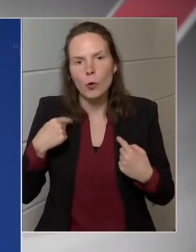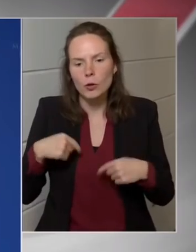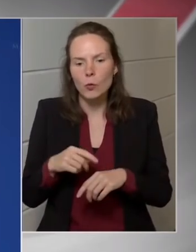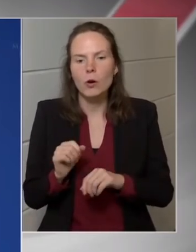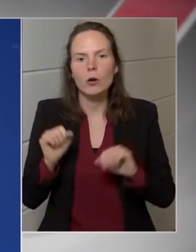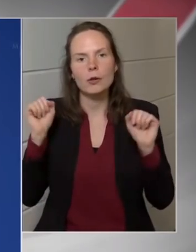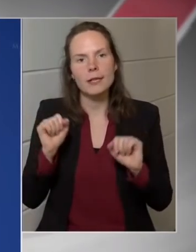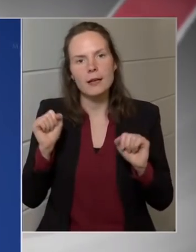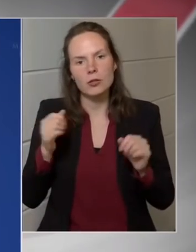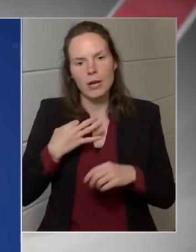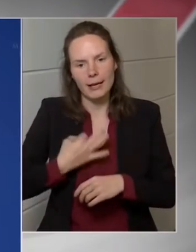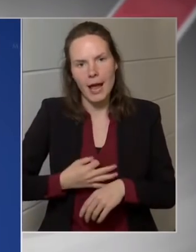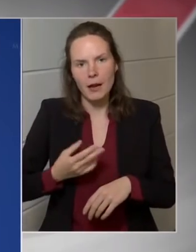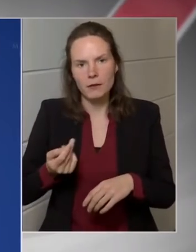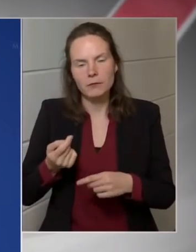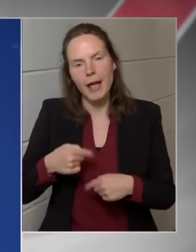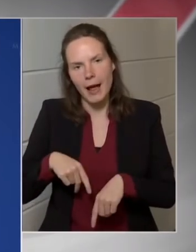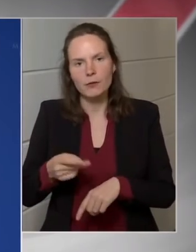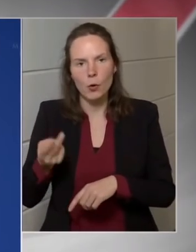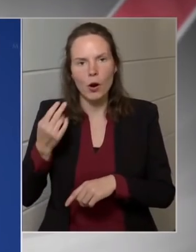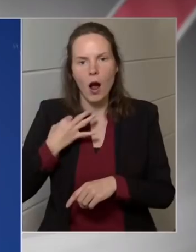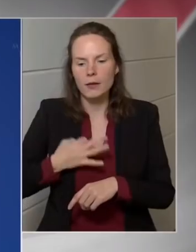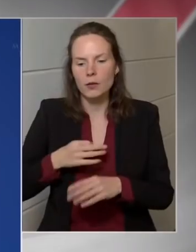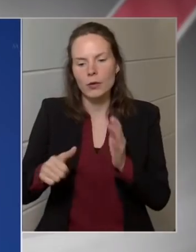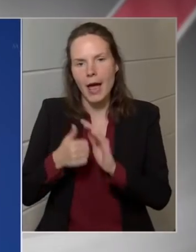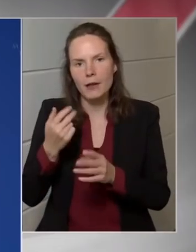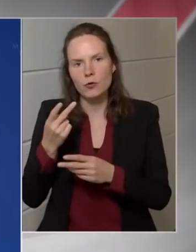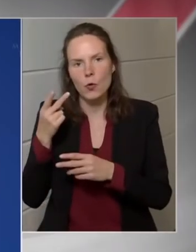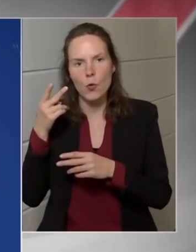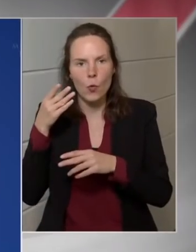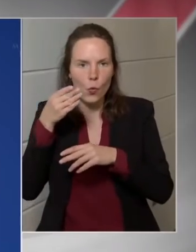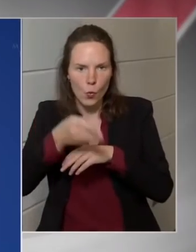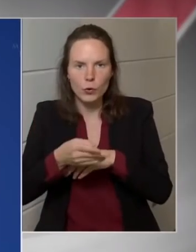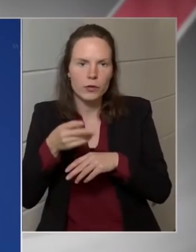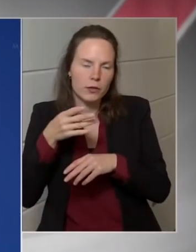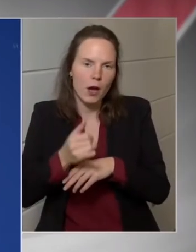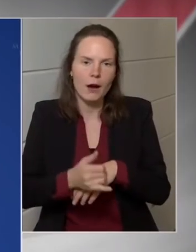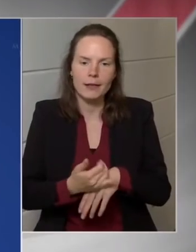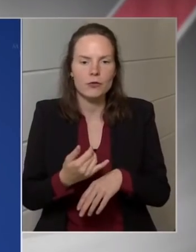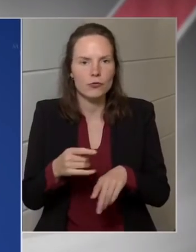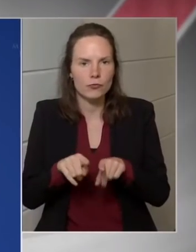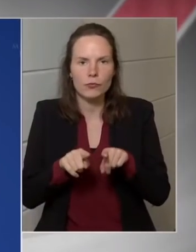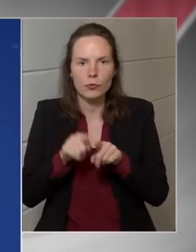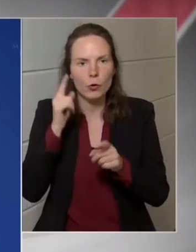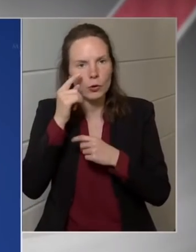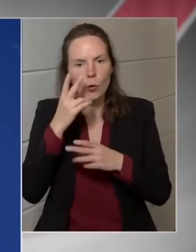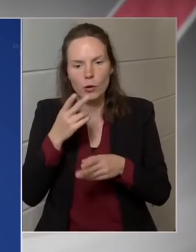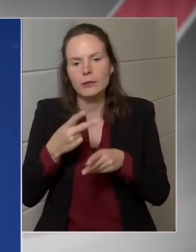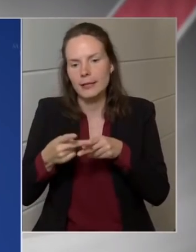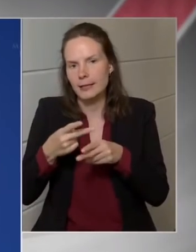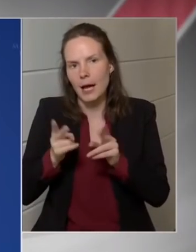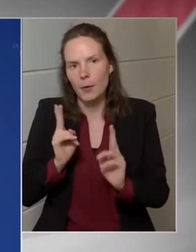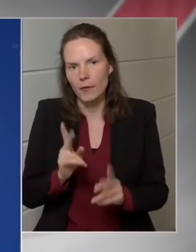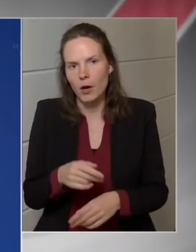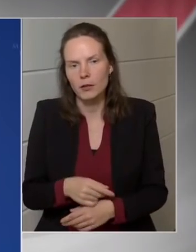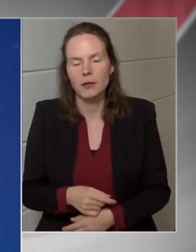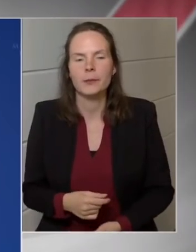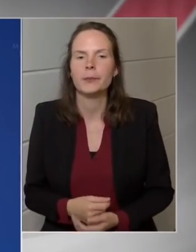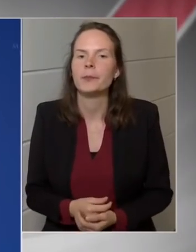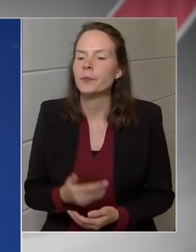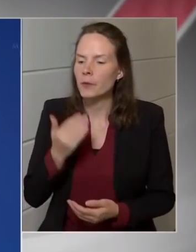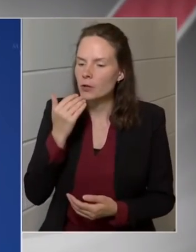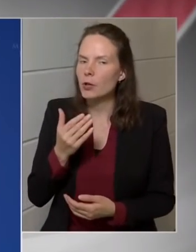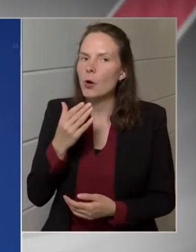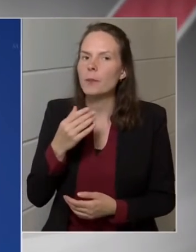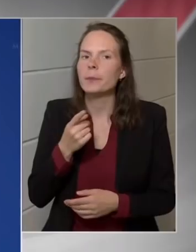ország sok szempontból kizárólag a szövetségesként számíthat a másikra, és úgy gondoljuk, és a köztársági elnök azt mondja, hogy első